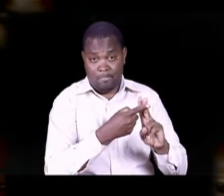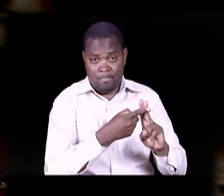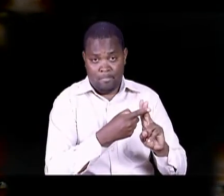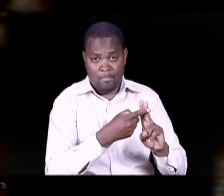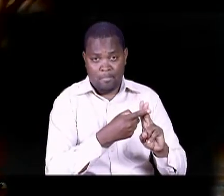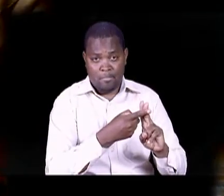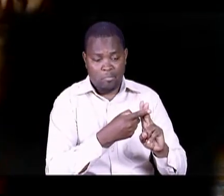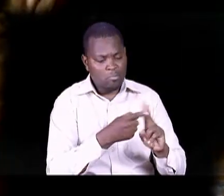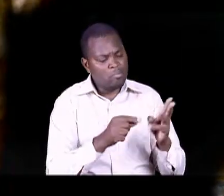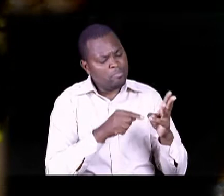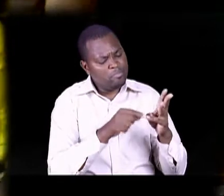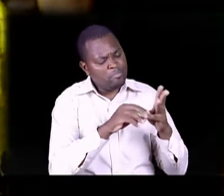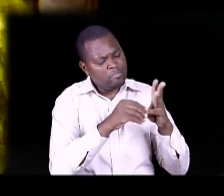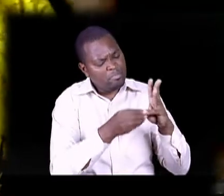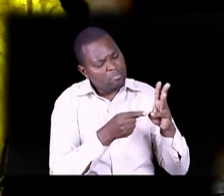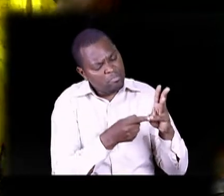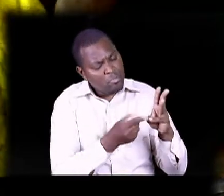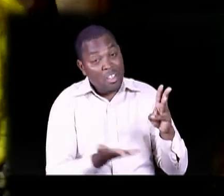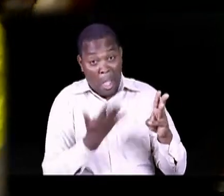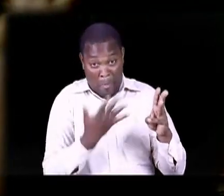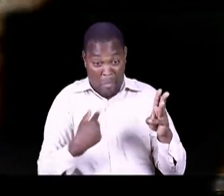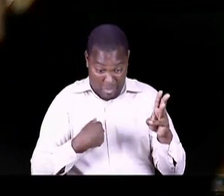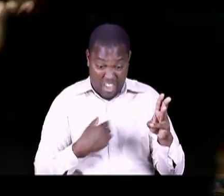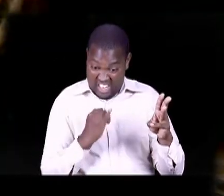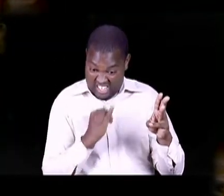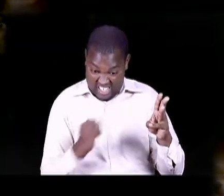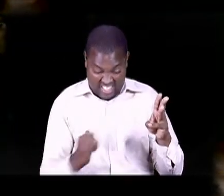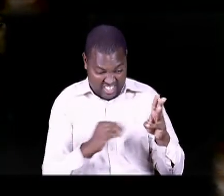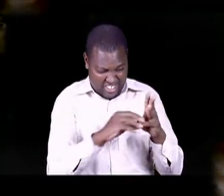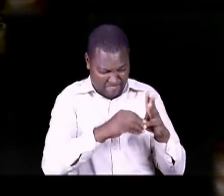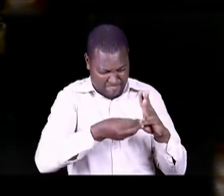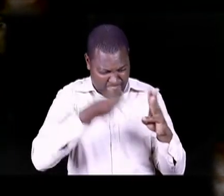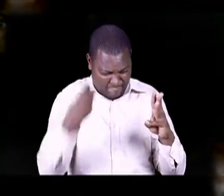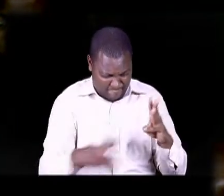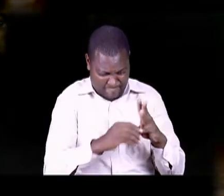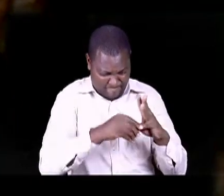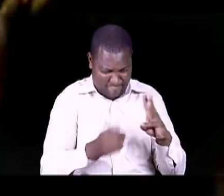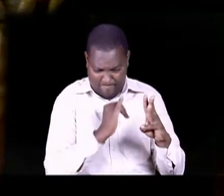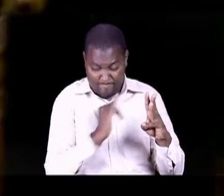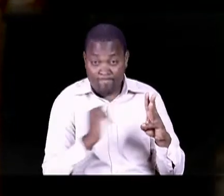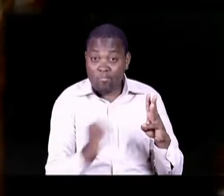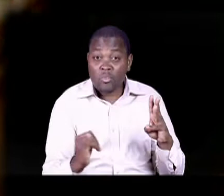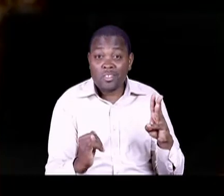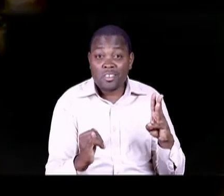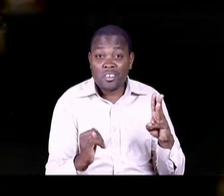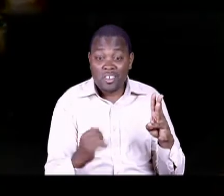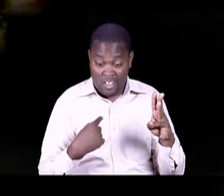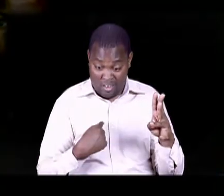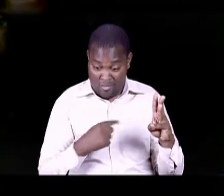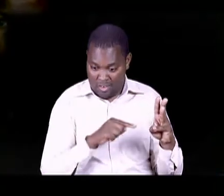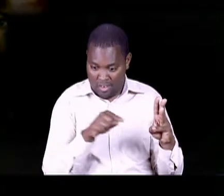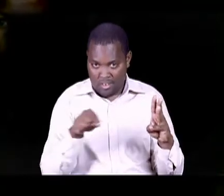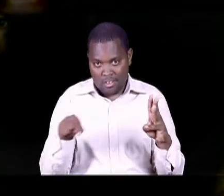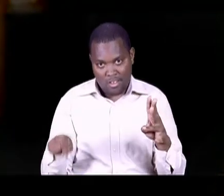Iyo ink Pengine mazinga Umbu yangu Yamefanya kazi Nimefika Pale Nikatua